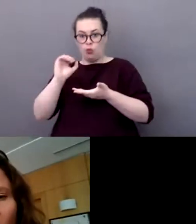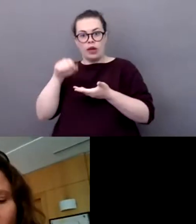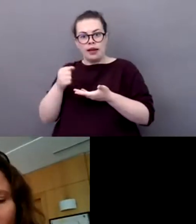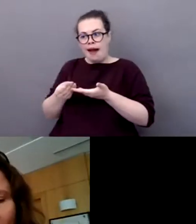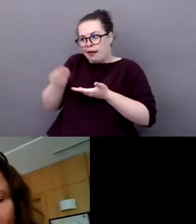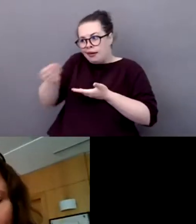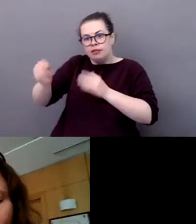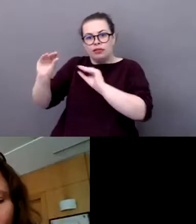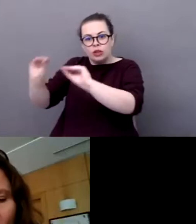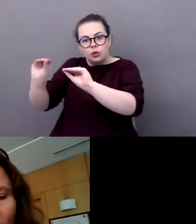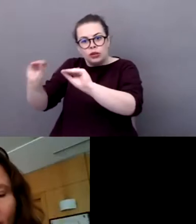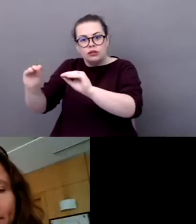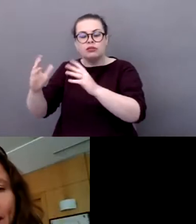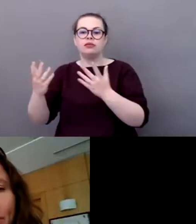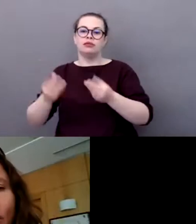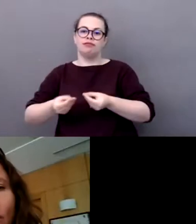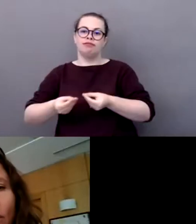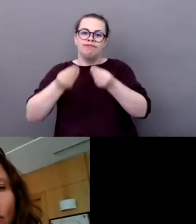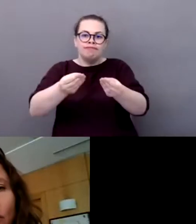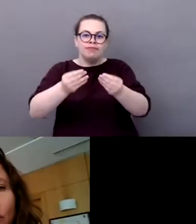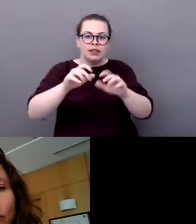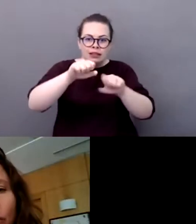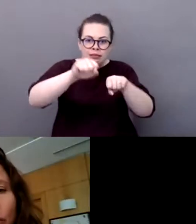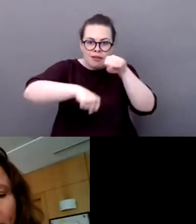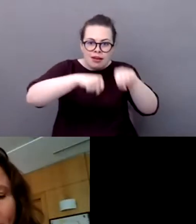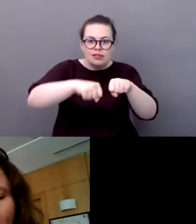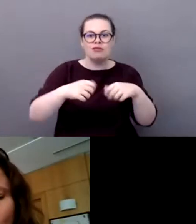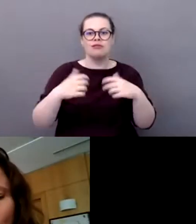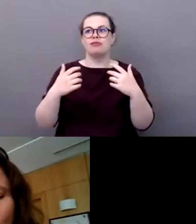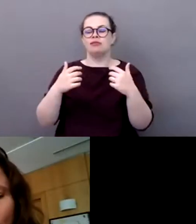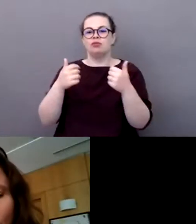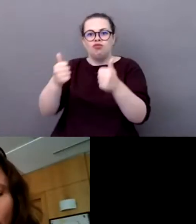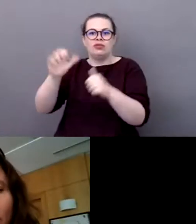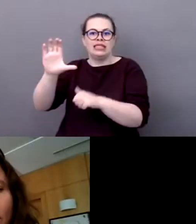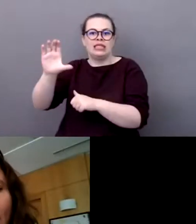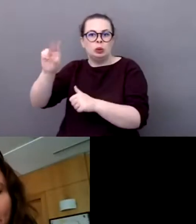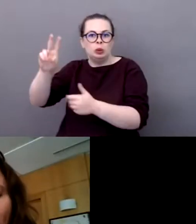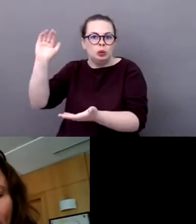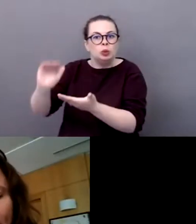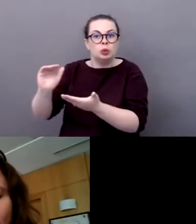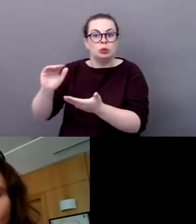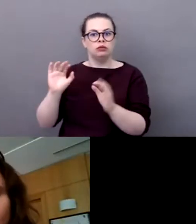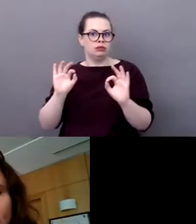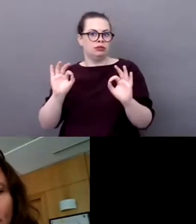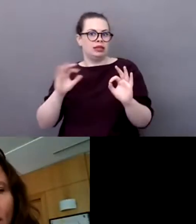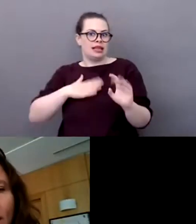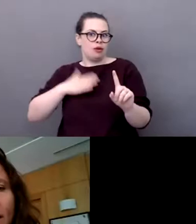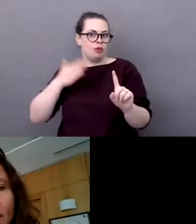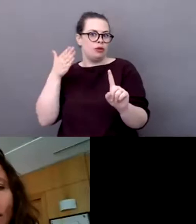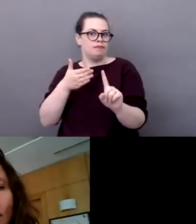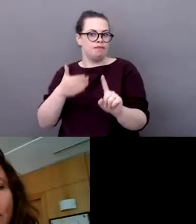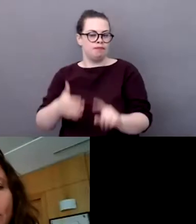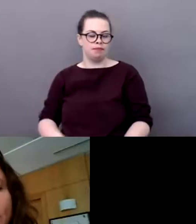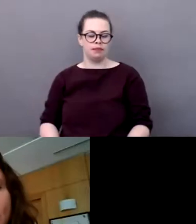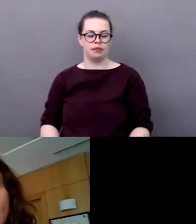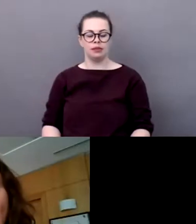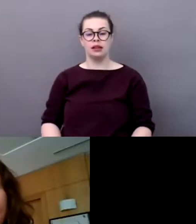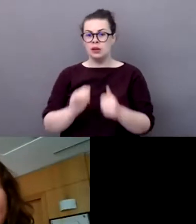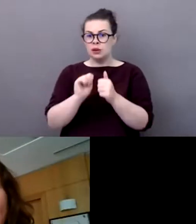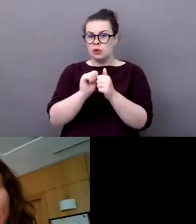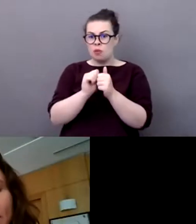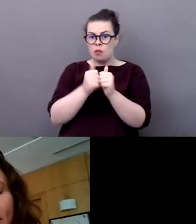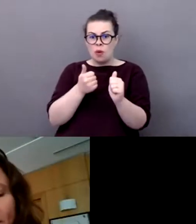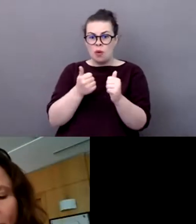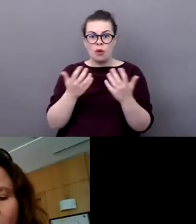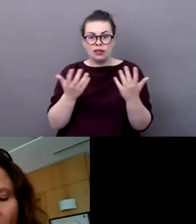construire en tant qu'individu, d'abord dans son autonomie par rapport aux autres, par rapport à la nature aussi, mais aussi dans sa